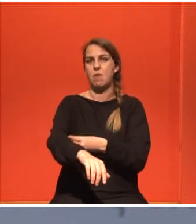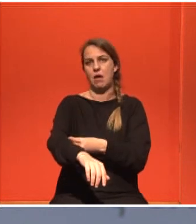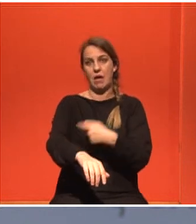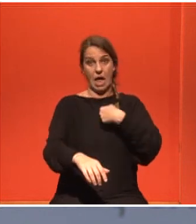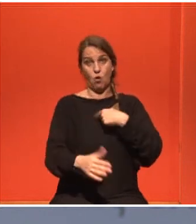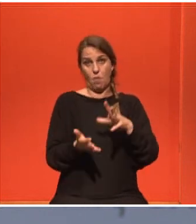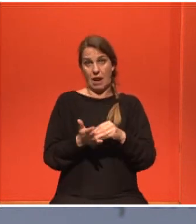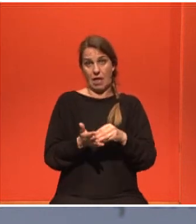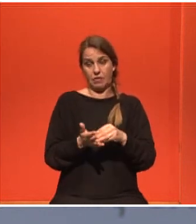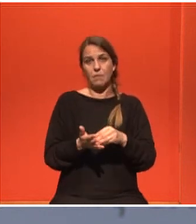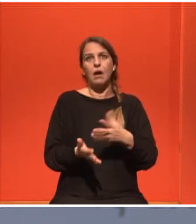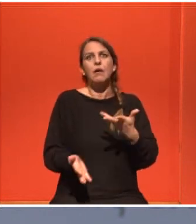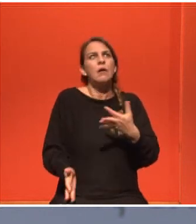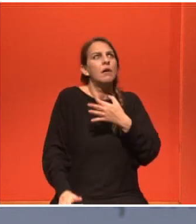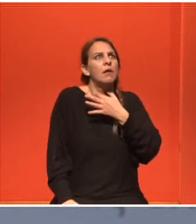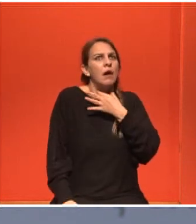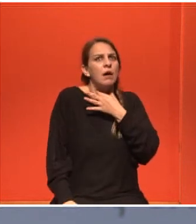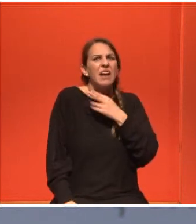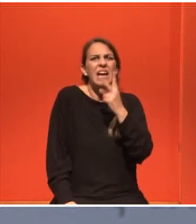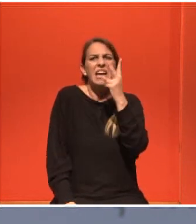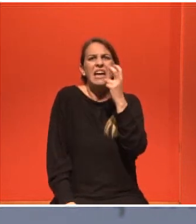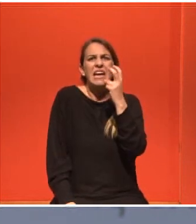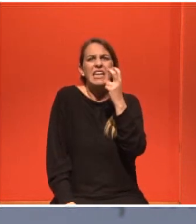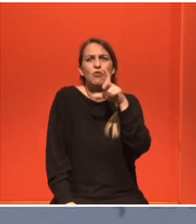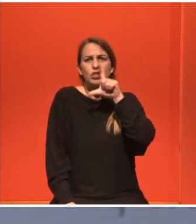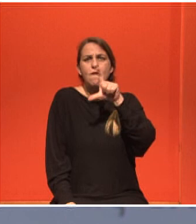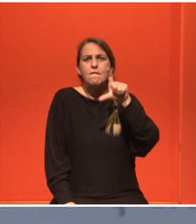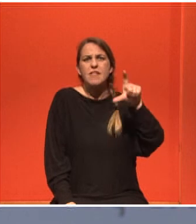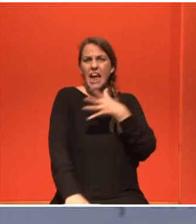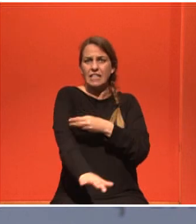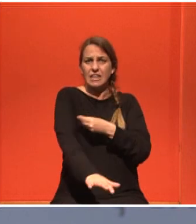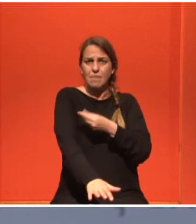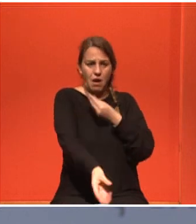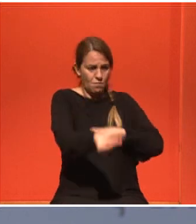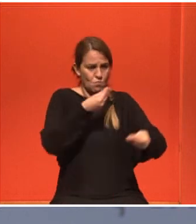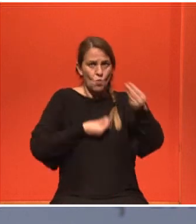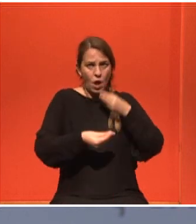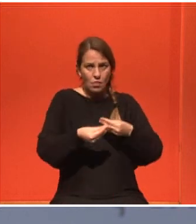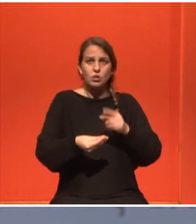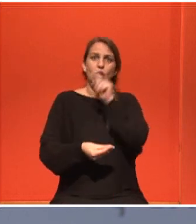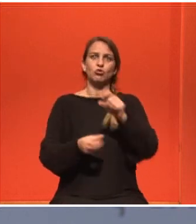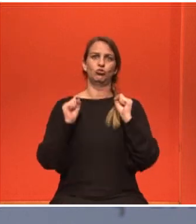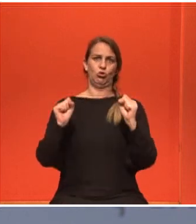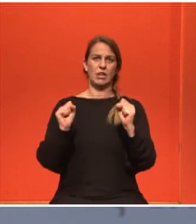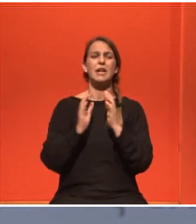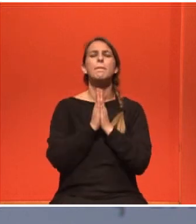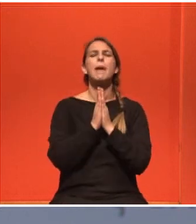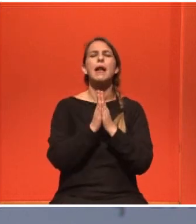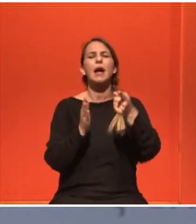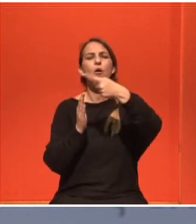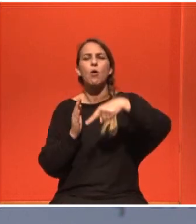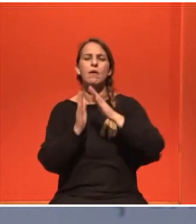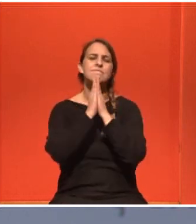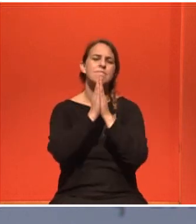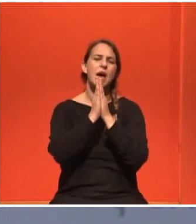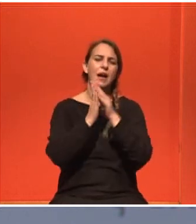γύρω, μάλλον πάνω από 20 φιάλες αίμα, για να κρατηθώ στη ζωή. Οπότε όσοι μπορείτε, σας παρακαλώ από την ψυχή μου,